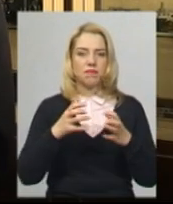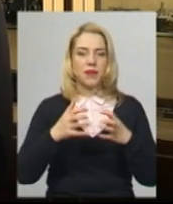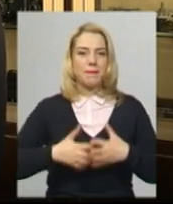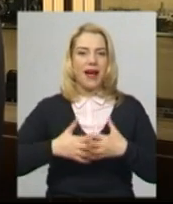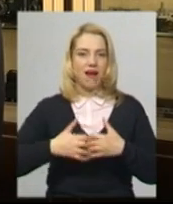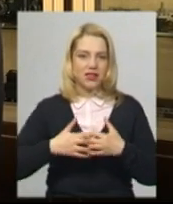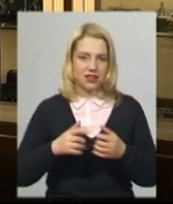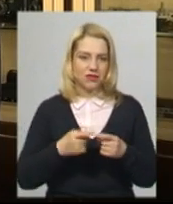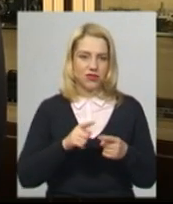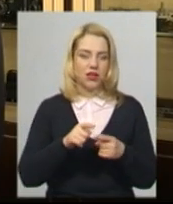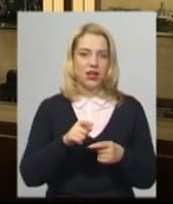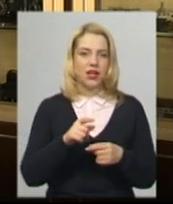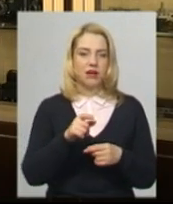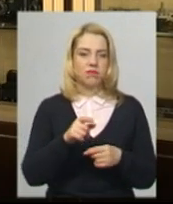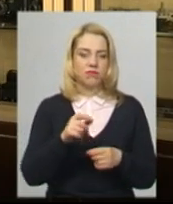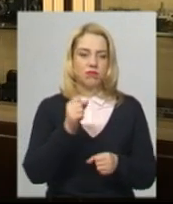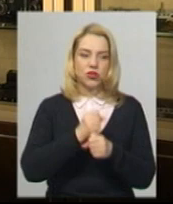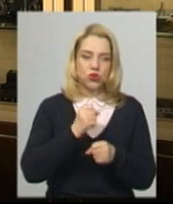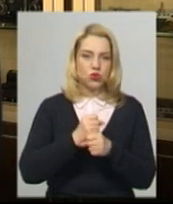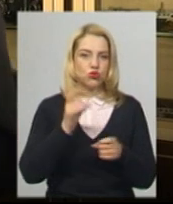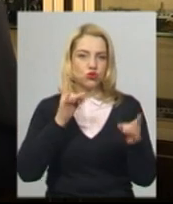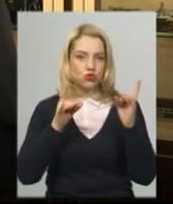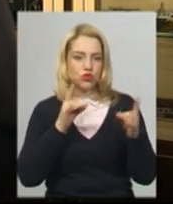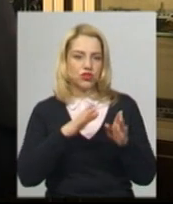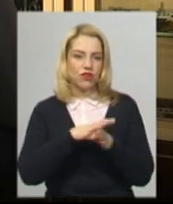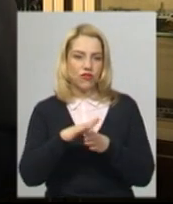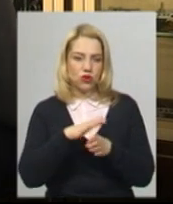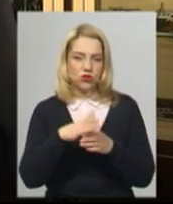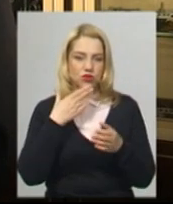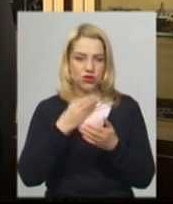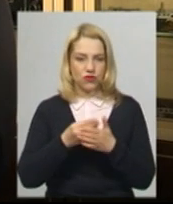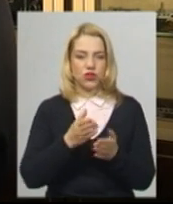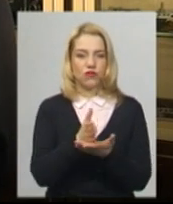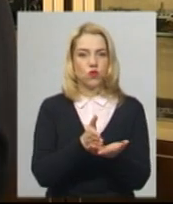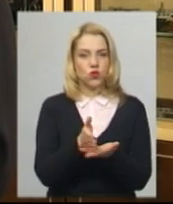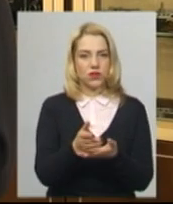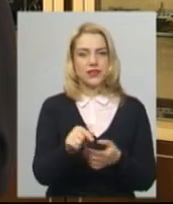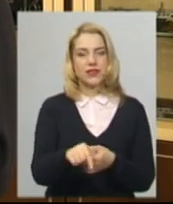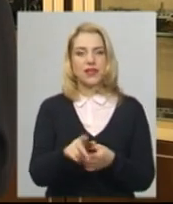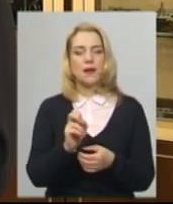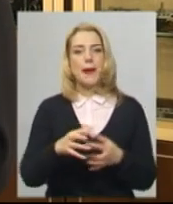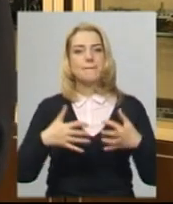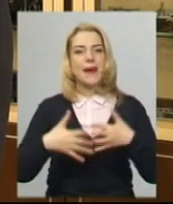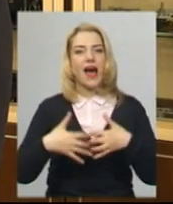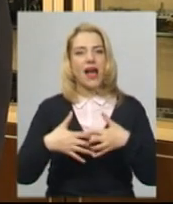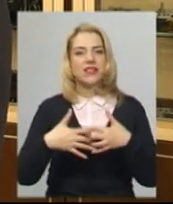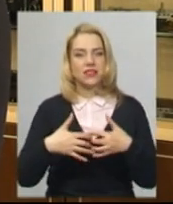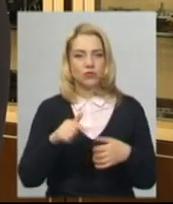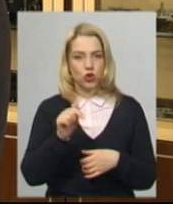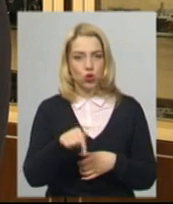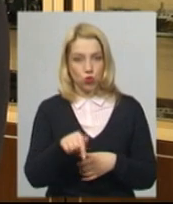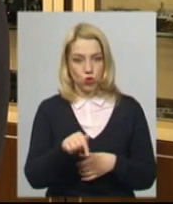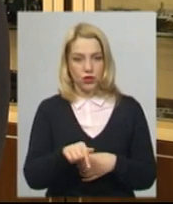було, воно працює, воно жужить, воно виконує свої функції. Тобто це механізм. І тут